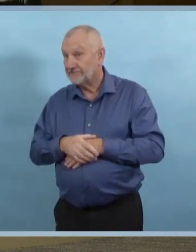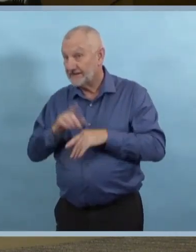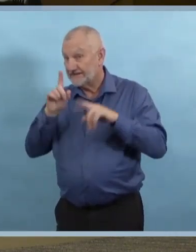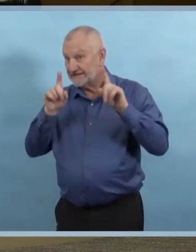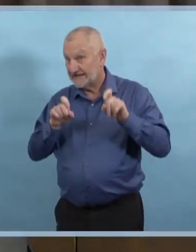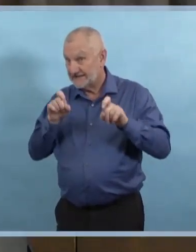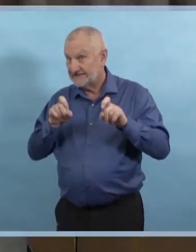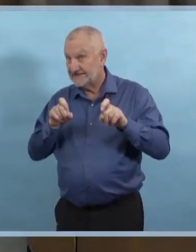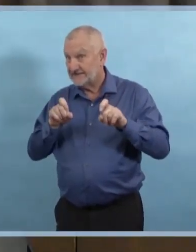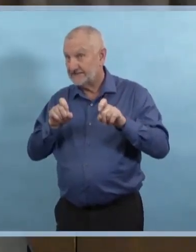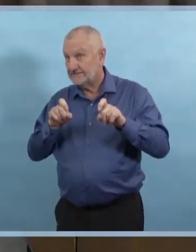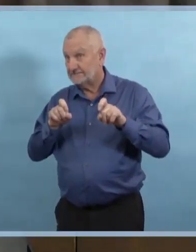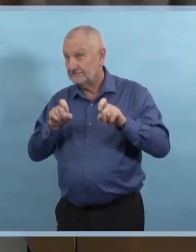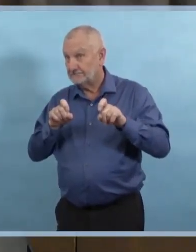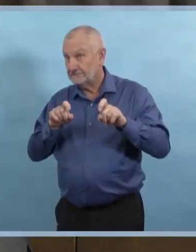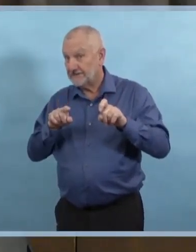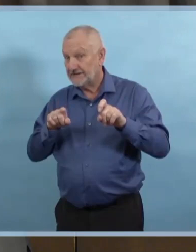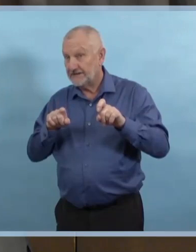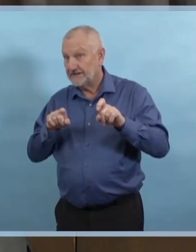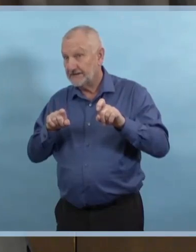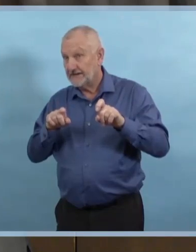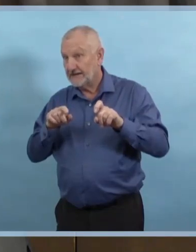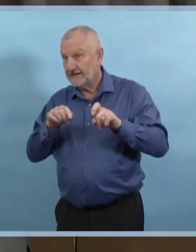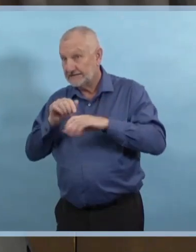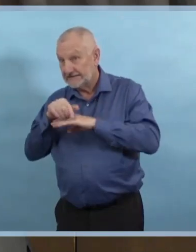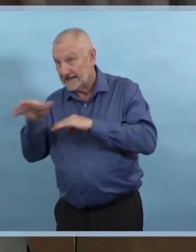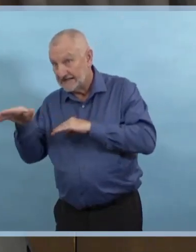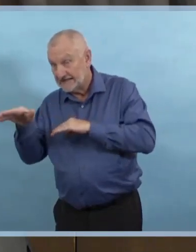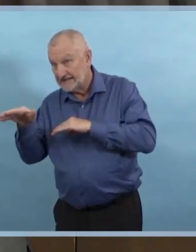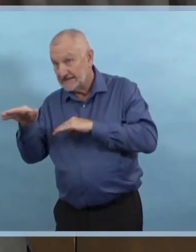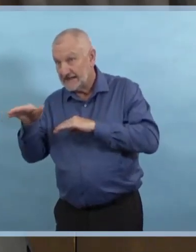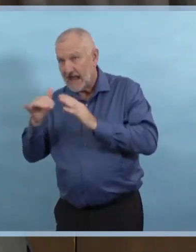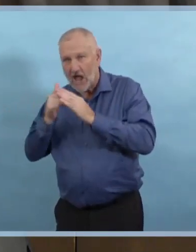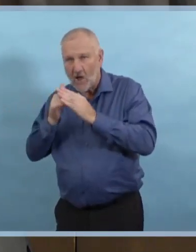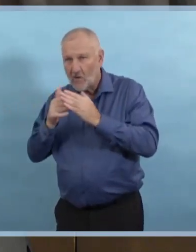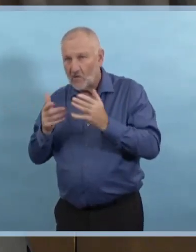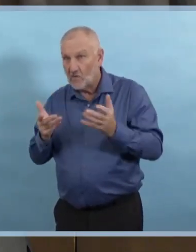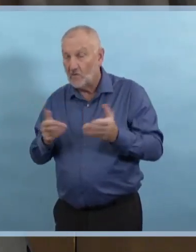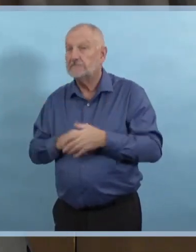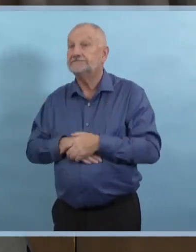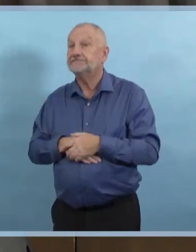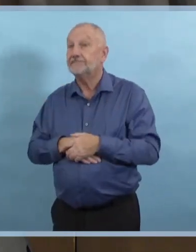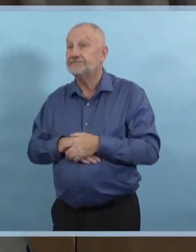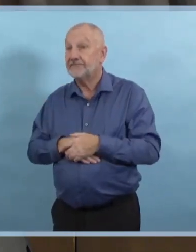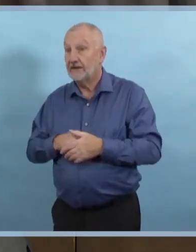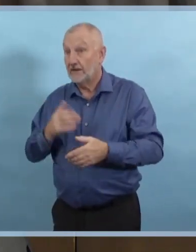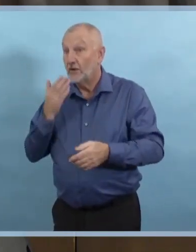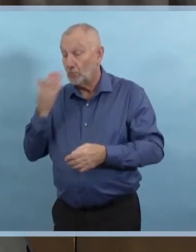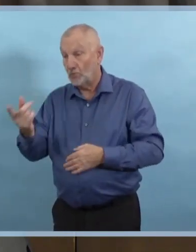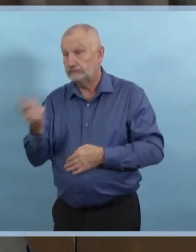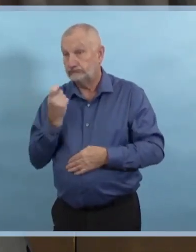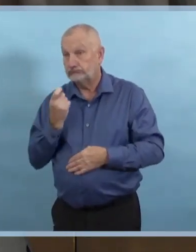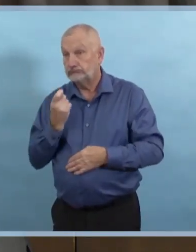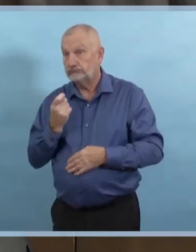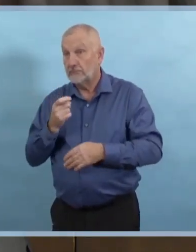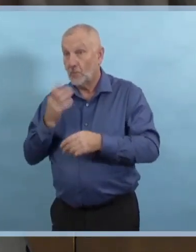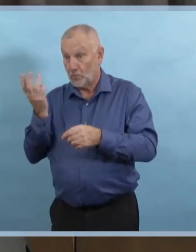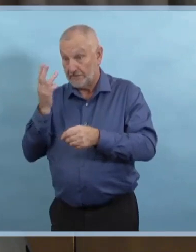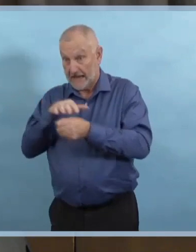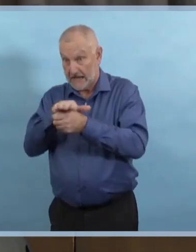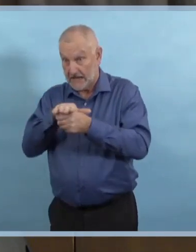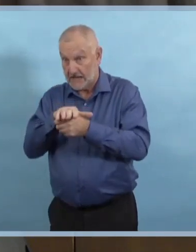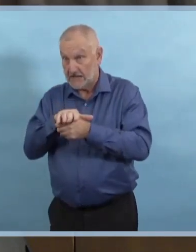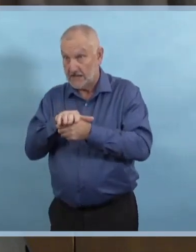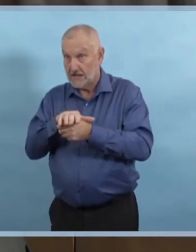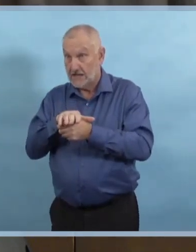Winnipeg, le temps de transport est assez minime, mais ça peut être plus long pour les régions plus